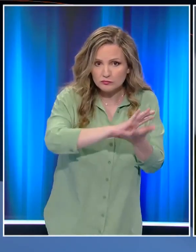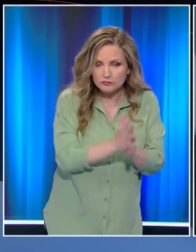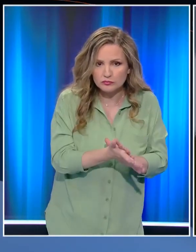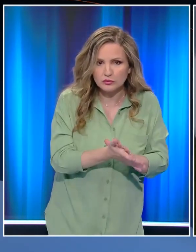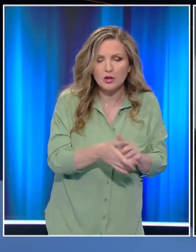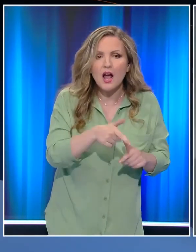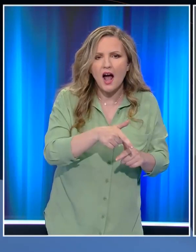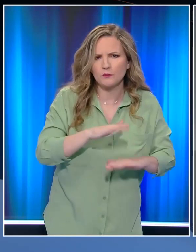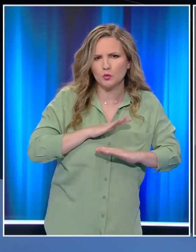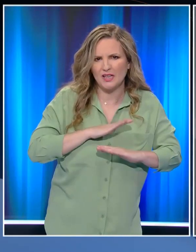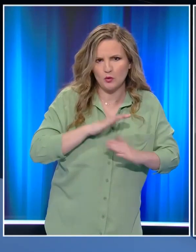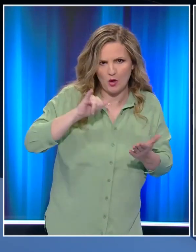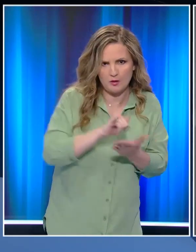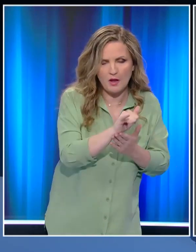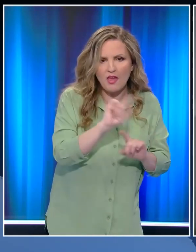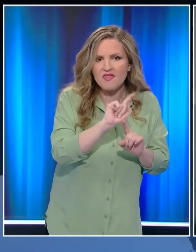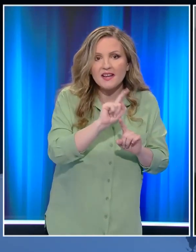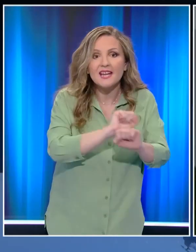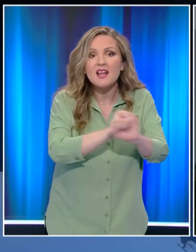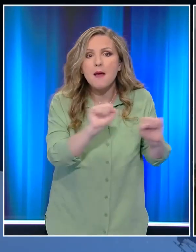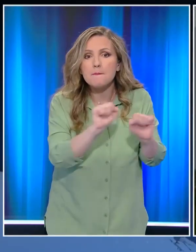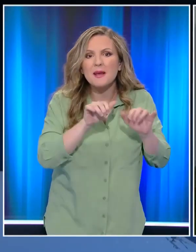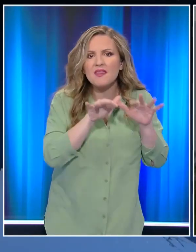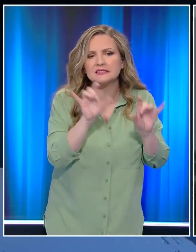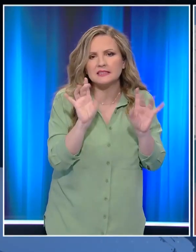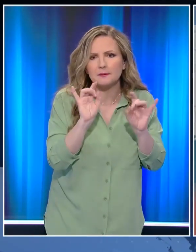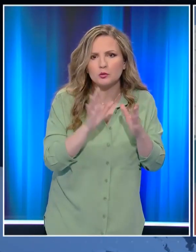αεροσκάφου στις πολεμικής αεροπορίας δεν προκλήθηκε από επίθεση.